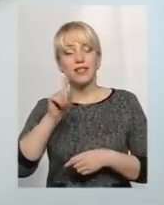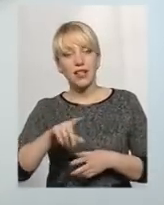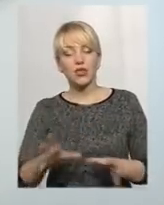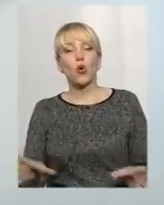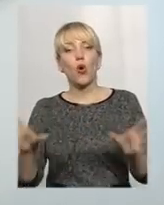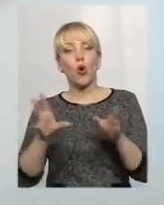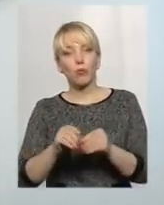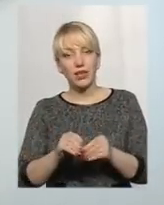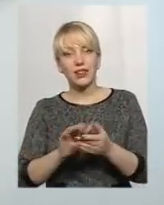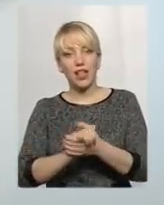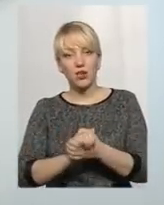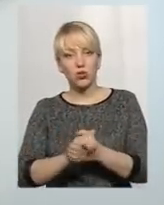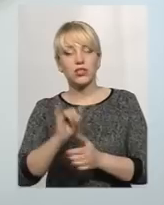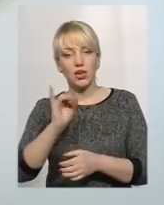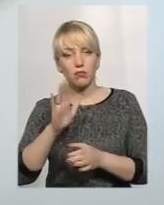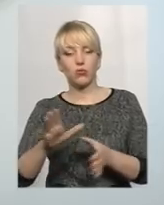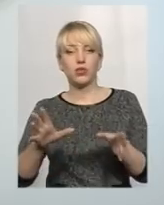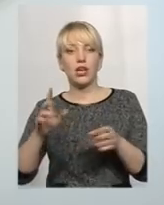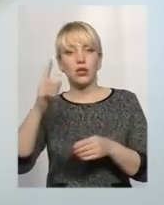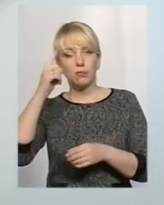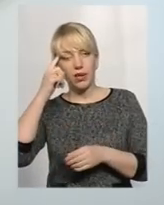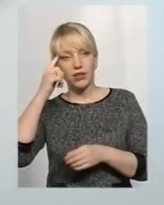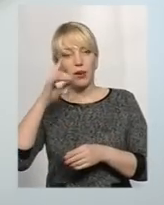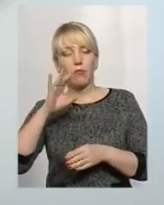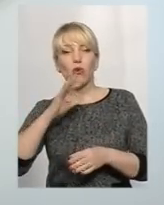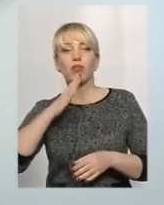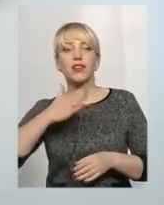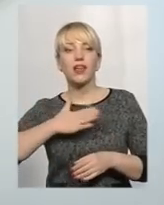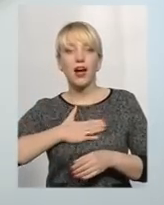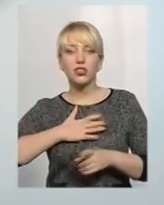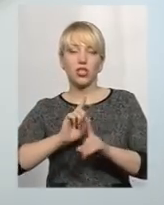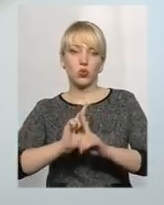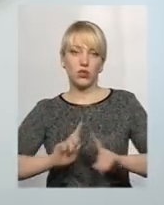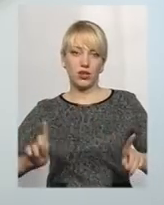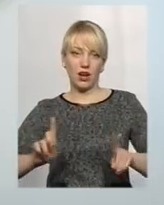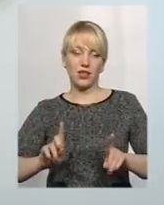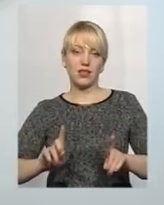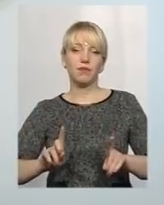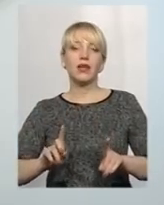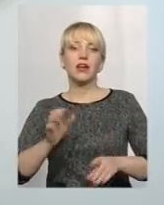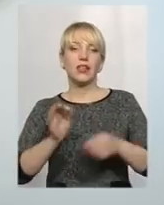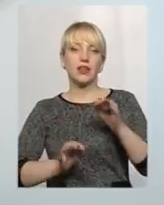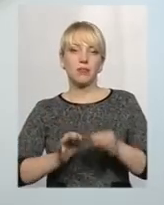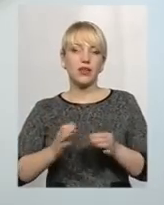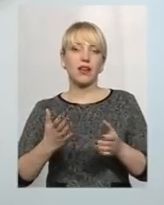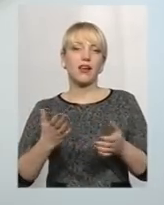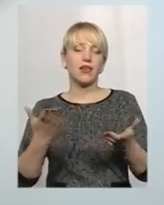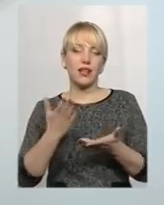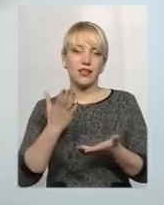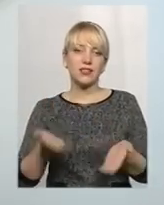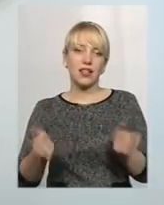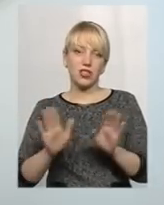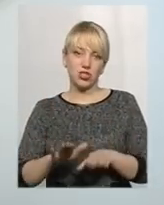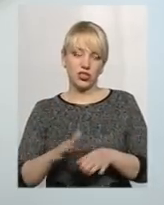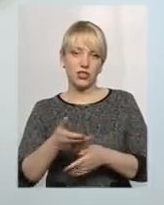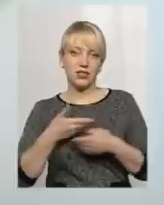'єднаються і спільно дбатимуть про наше унікальне надбання, яке для нас залишила природа.